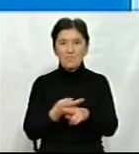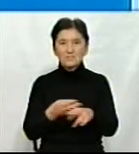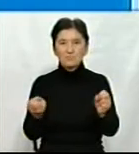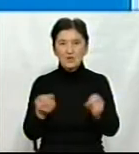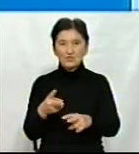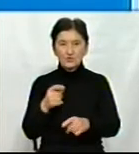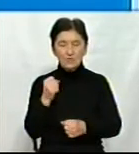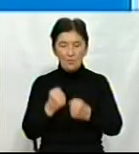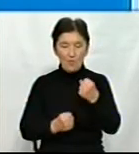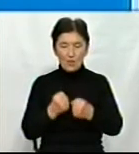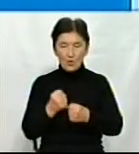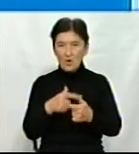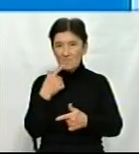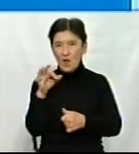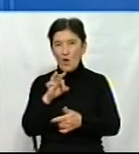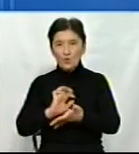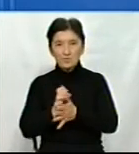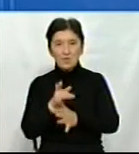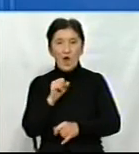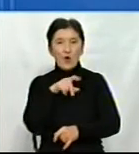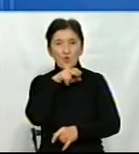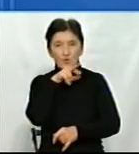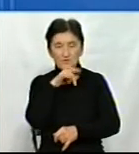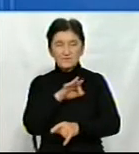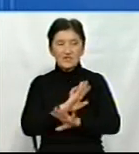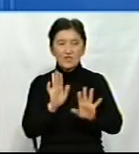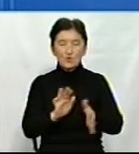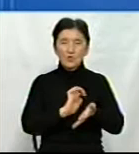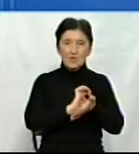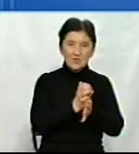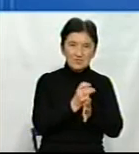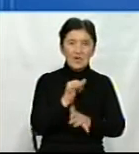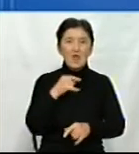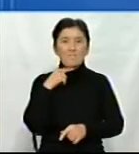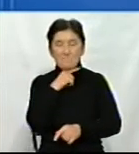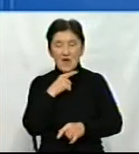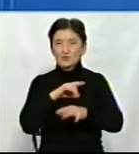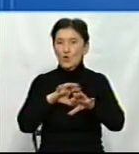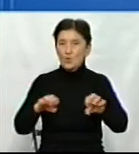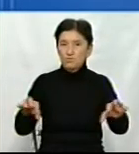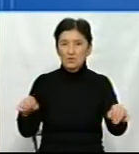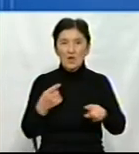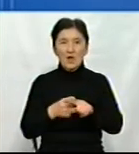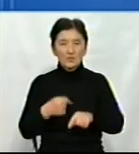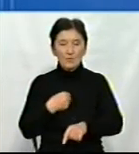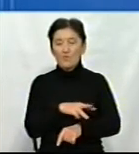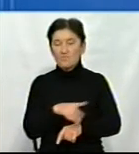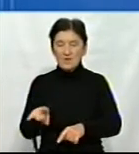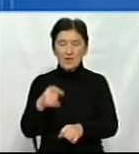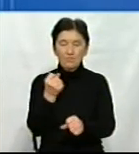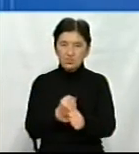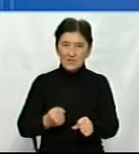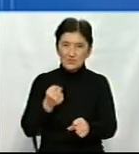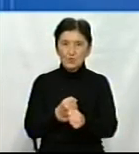якщо ми кажемо про сир, але козівництво вівчарство – це не тільки сир, а ще й в'ясо, ковбаса. Тому ми працюємо над